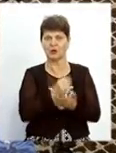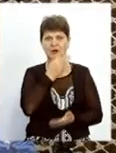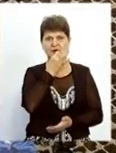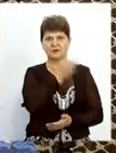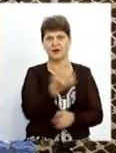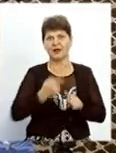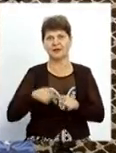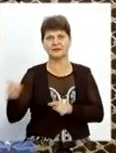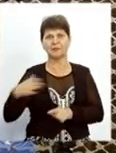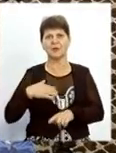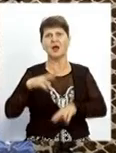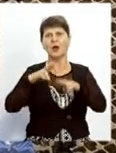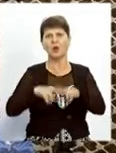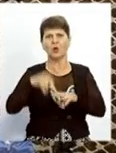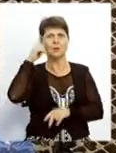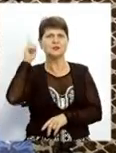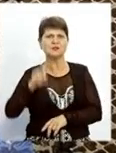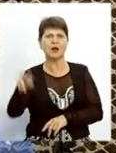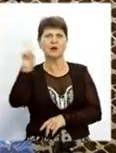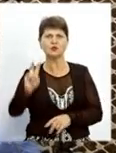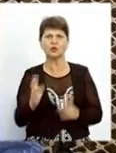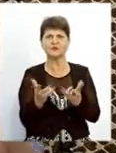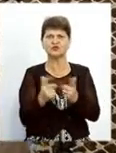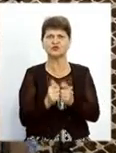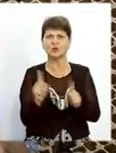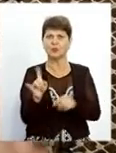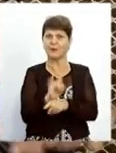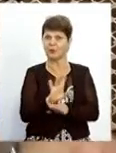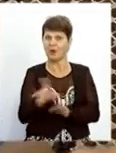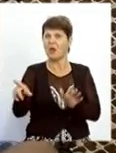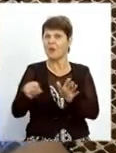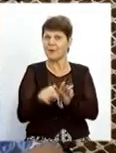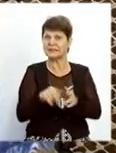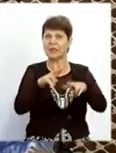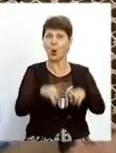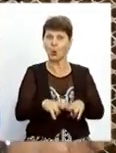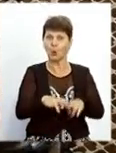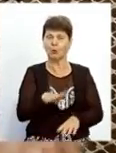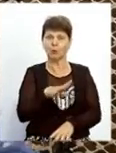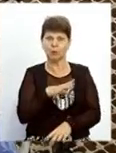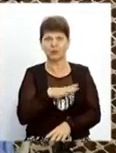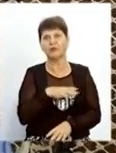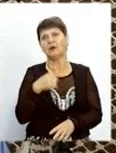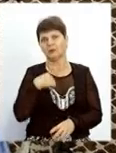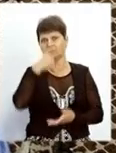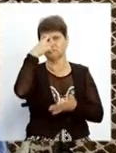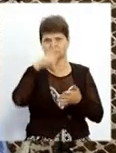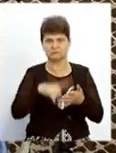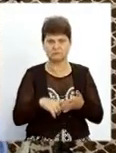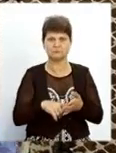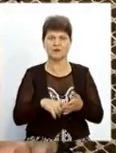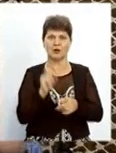вона, це кум, він знає, як долари вчитати, щоб ми його вманули. Вона з кумом. Ну, не тільки кум, а купом. Зручила ця